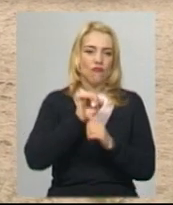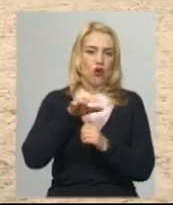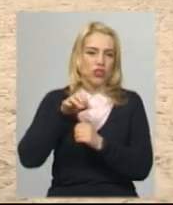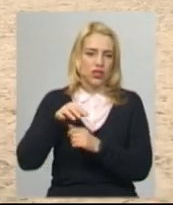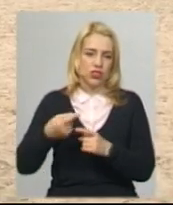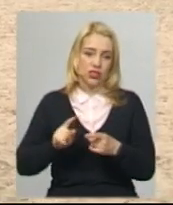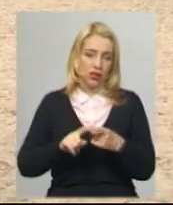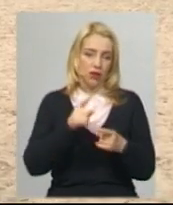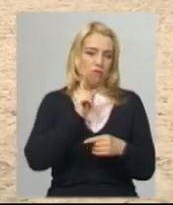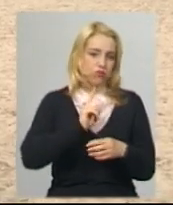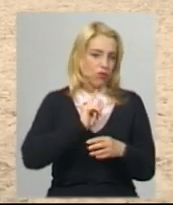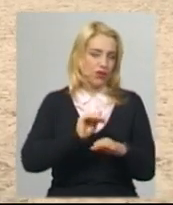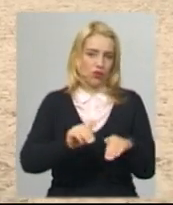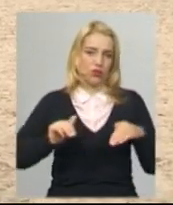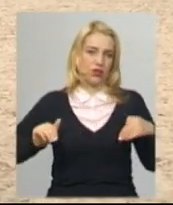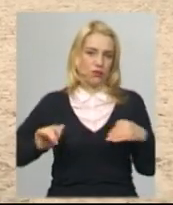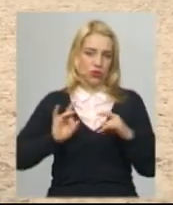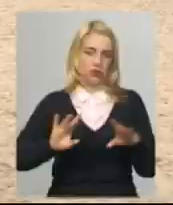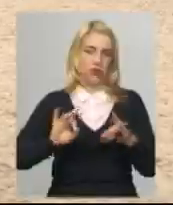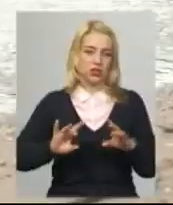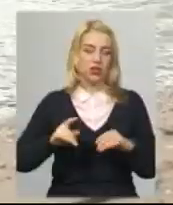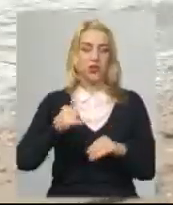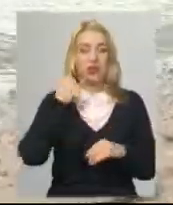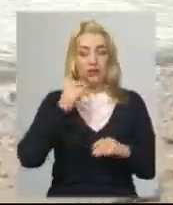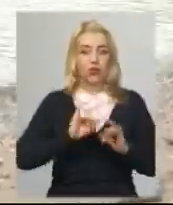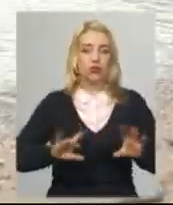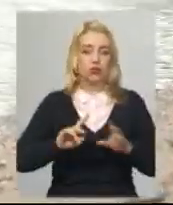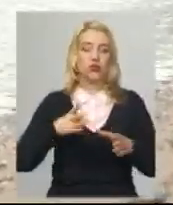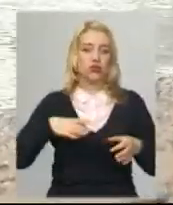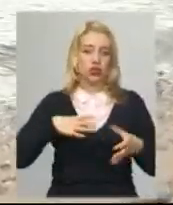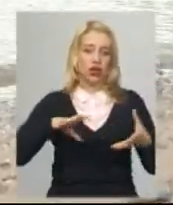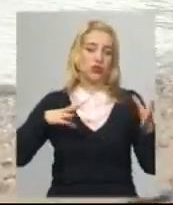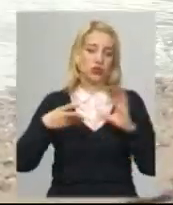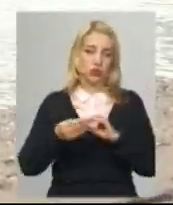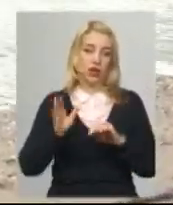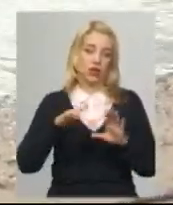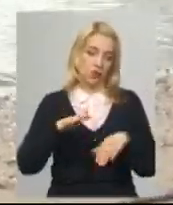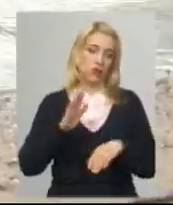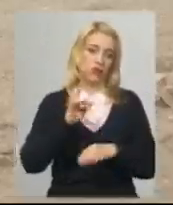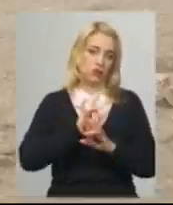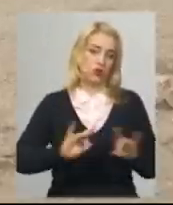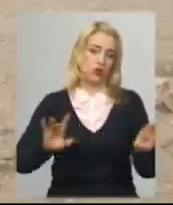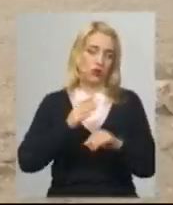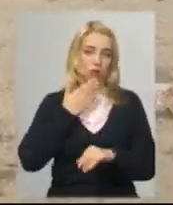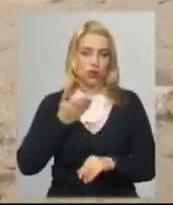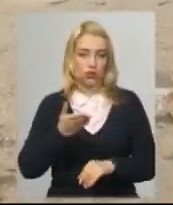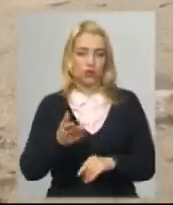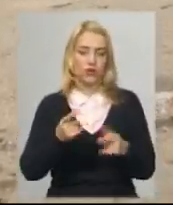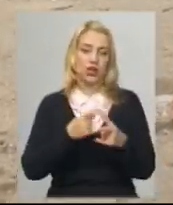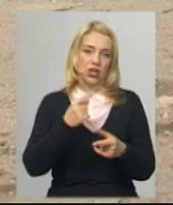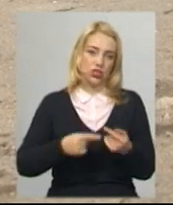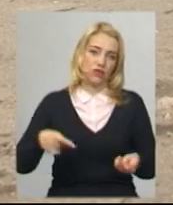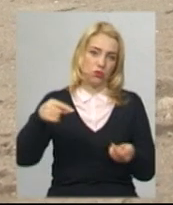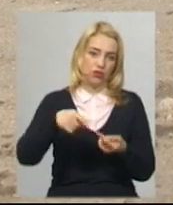поки від коментарів утрималося. Телефоном в Суспільному сказали, очікують результатів і лише після цього коментуватимуть, чи відповідатимуть місця для